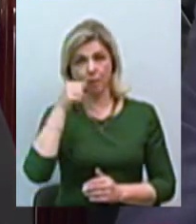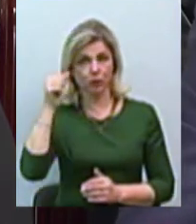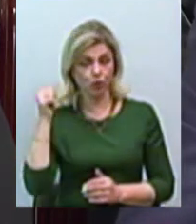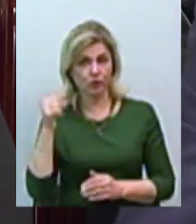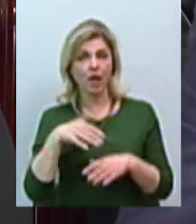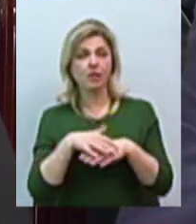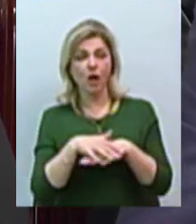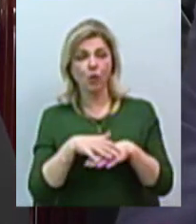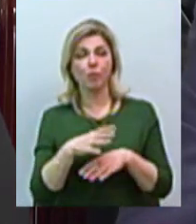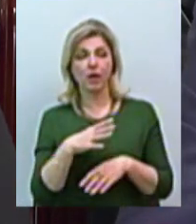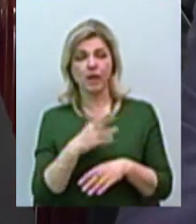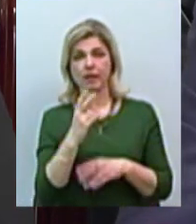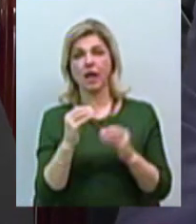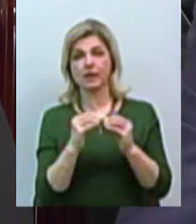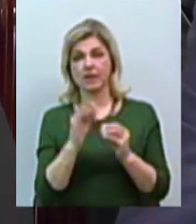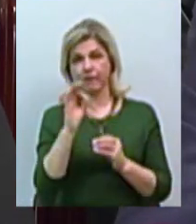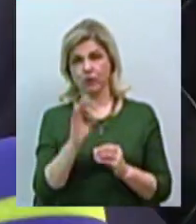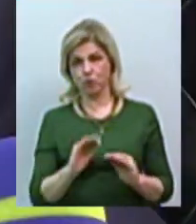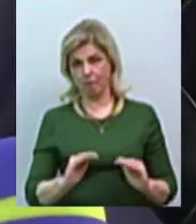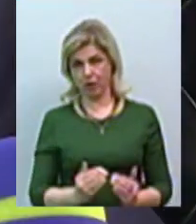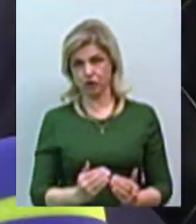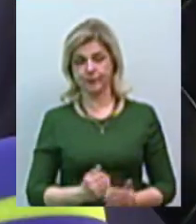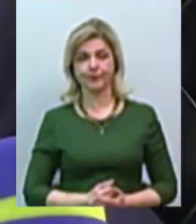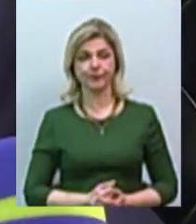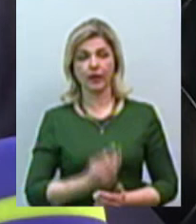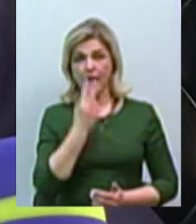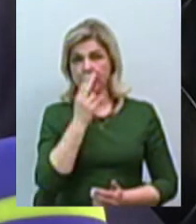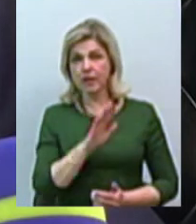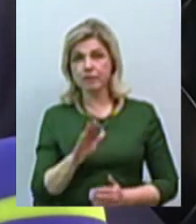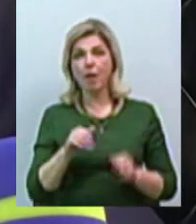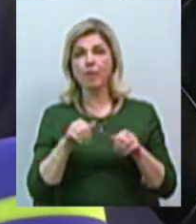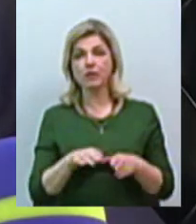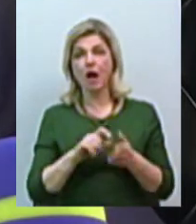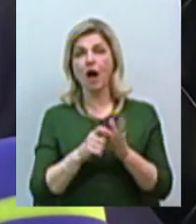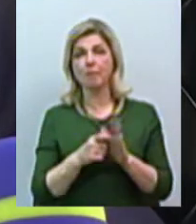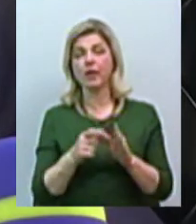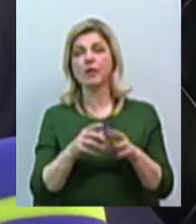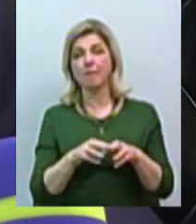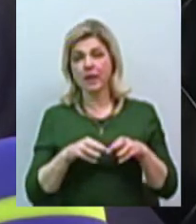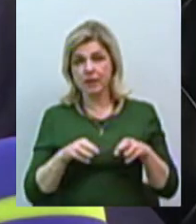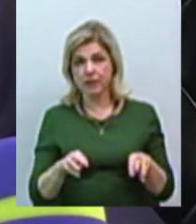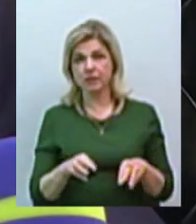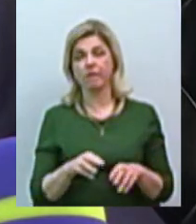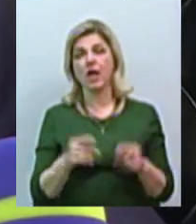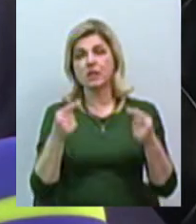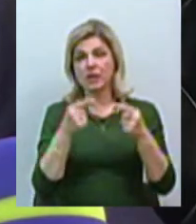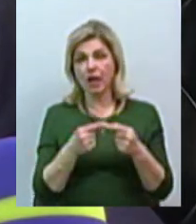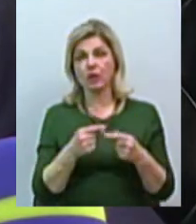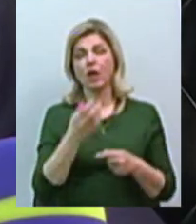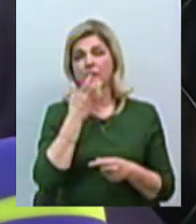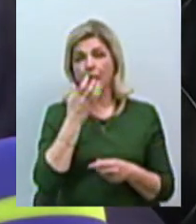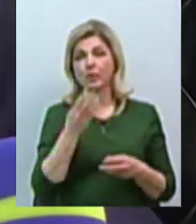Нарахування були на 10% меншими. Незважаючи на постанову Кабінету міністрів номер 1082, згідно з якою